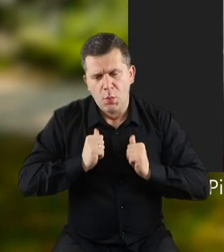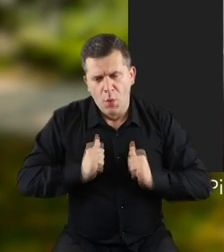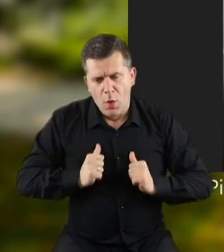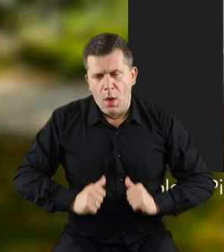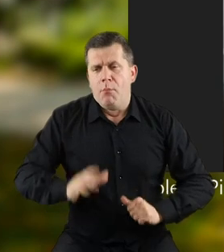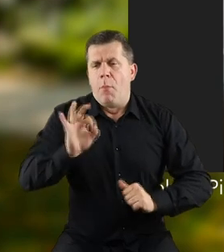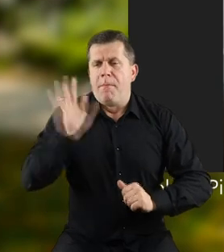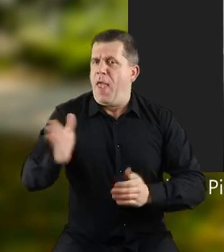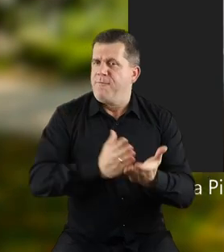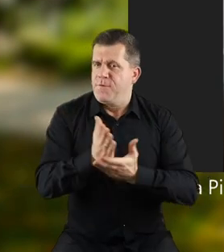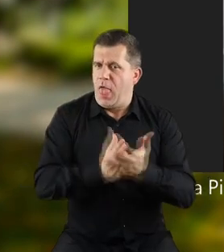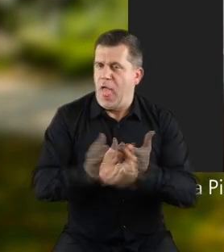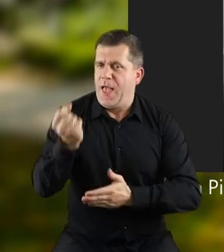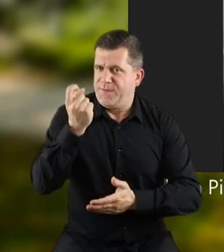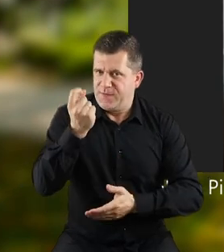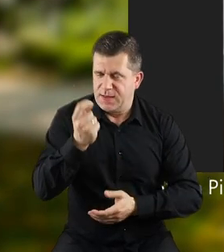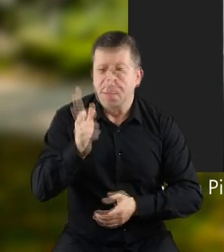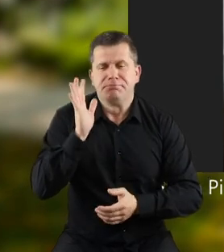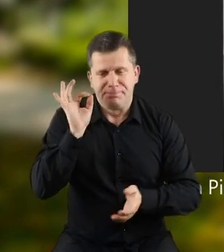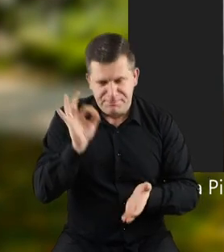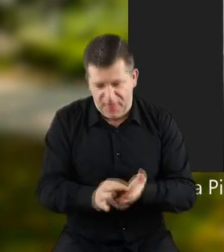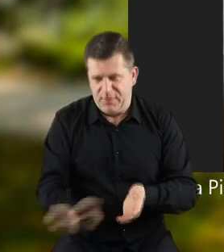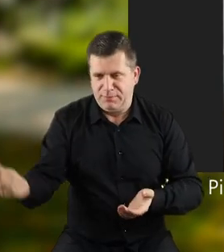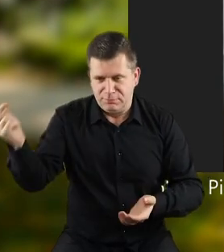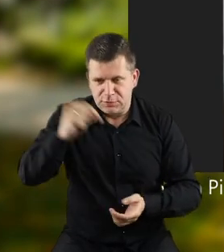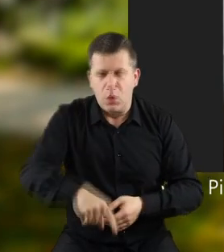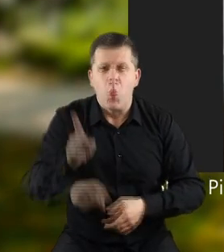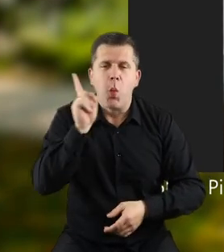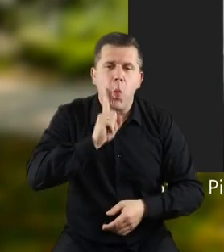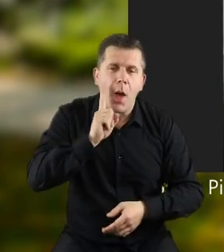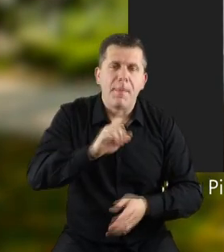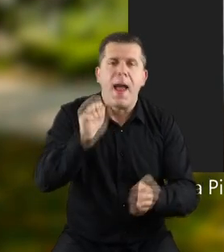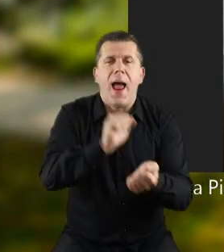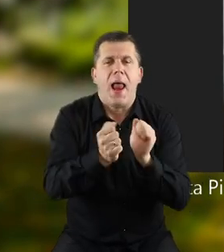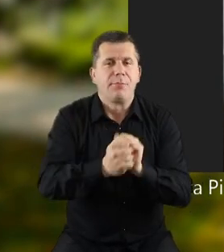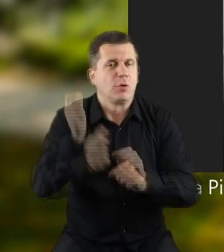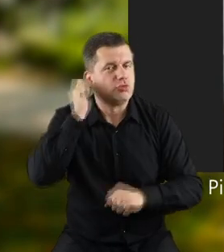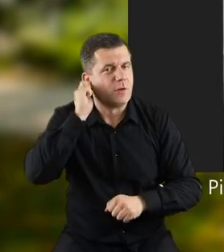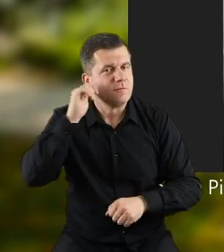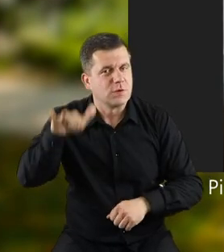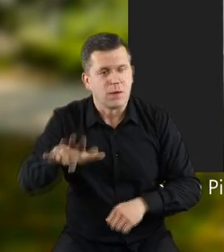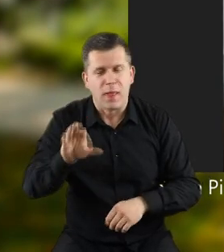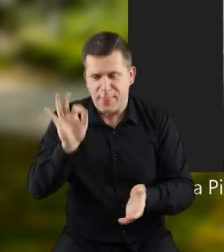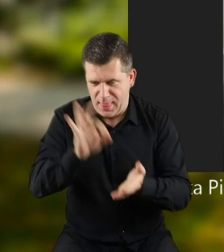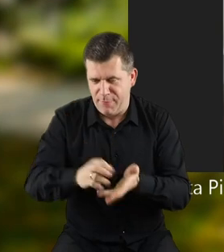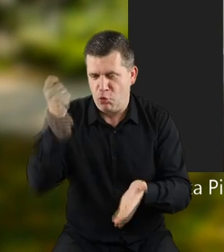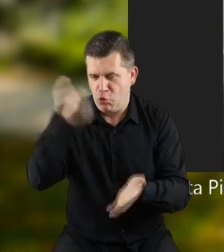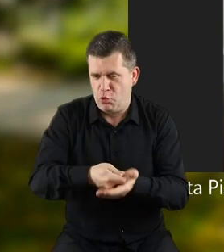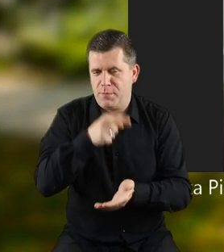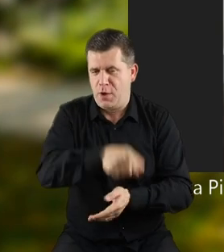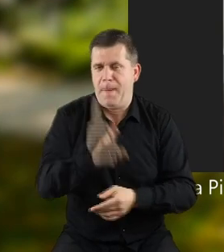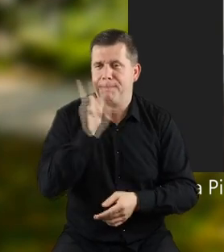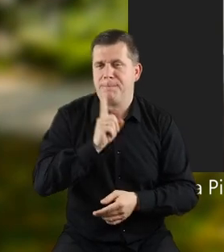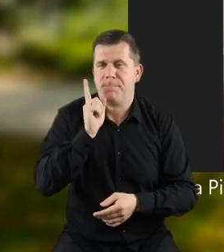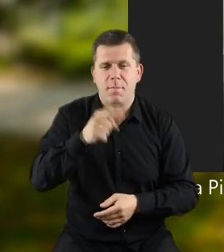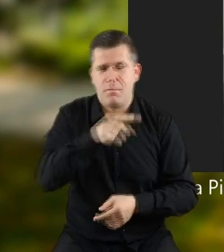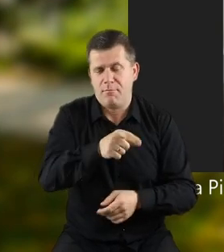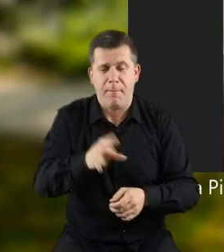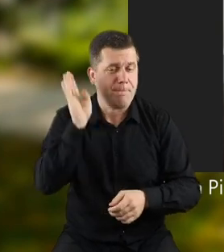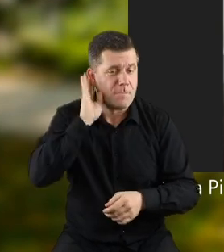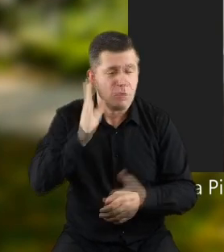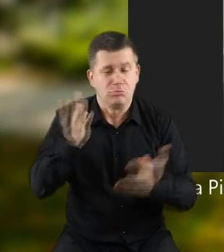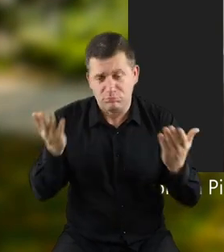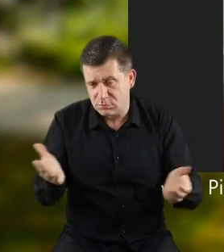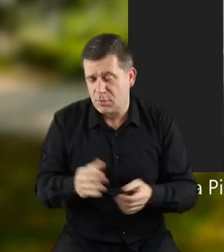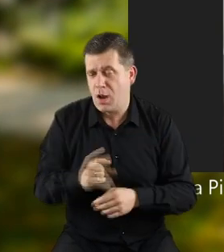bo wierzył, że za chwilę zjawi się w sklepie chłopiec albo dziewczynka i kupi takiego misia, no bo